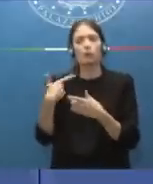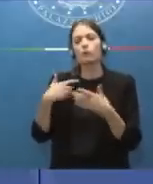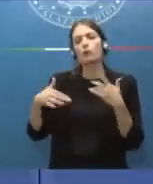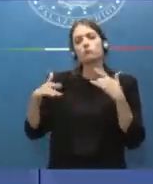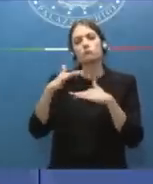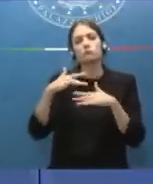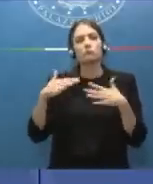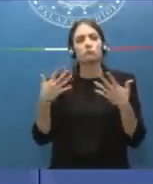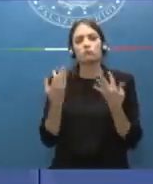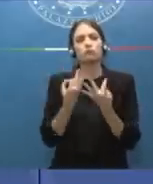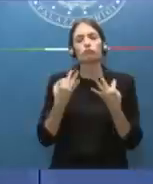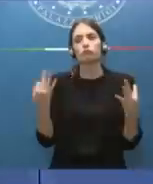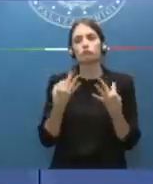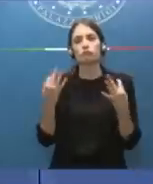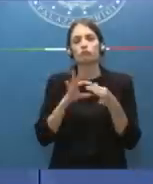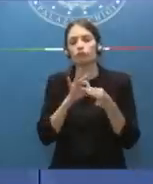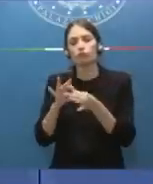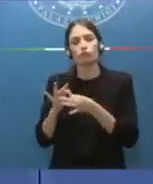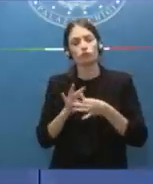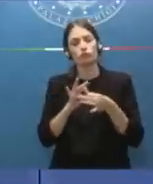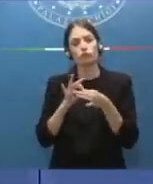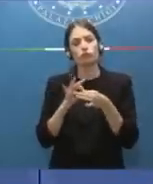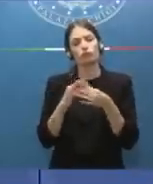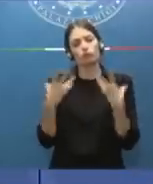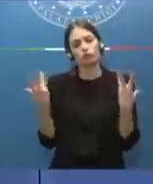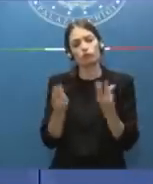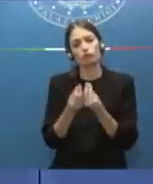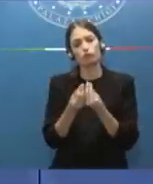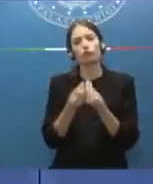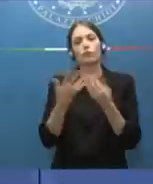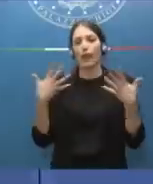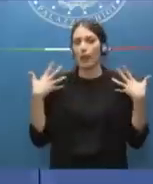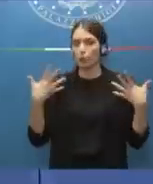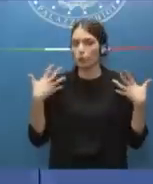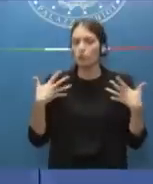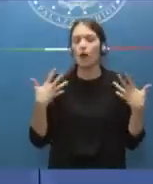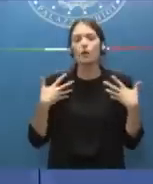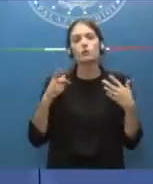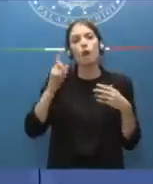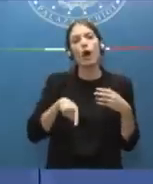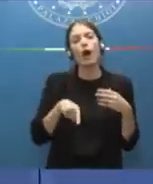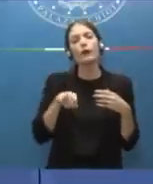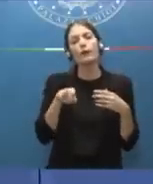compattezza, di entusiasmo, pur nella